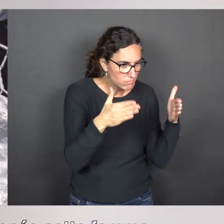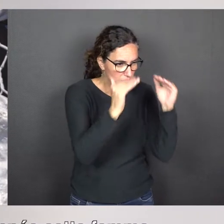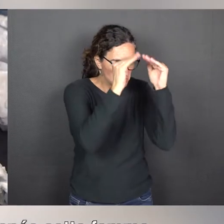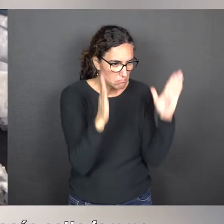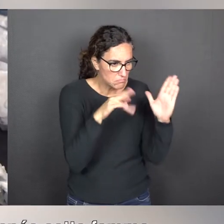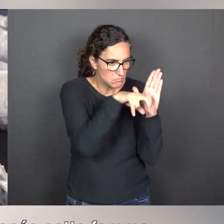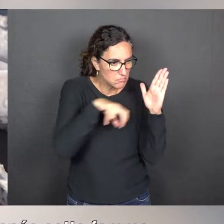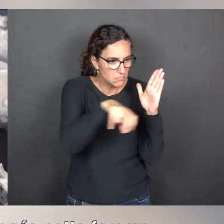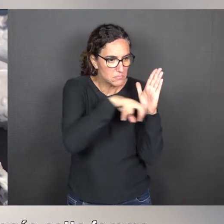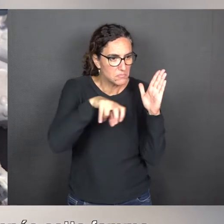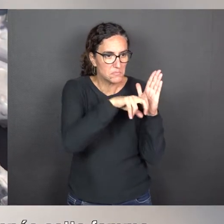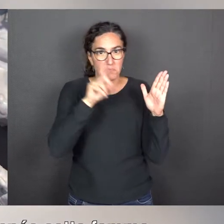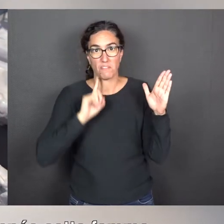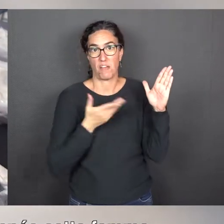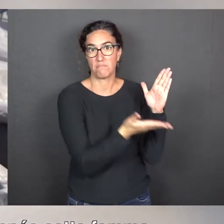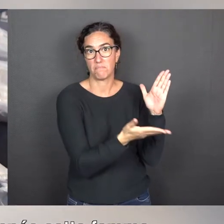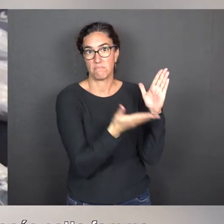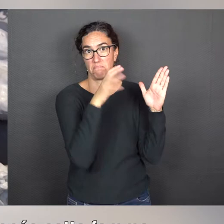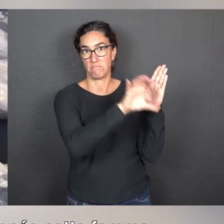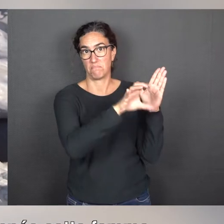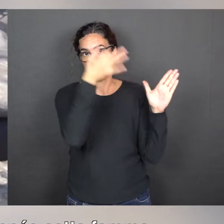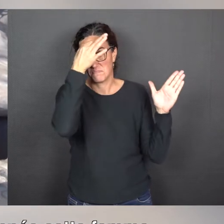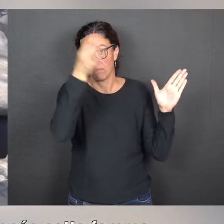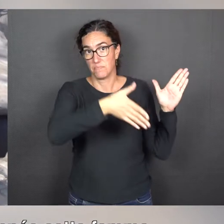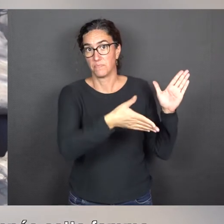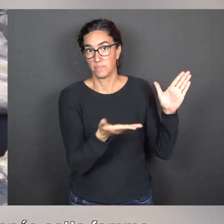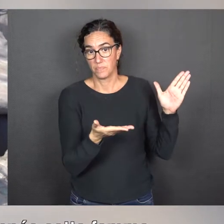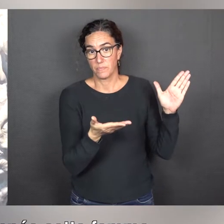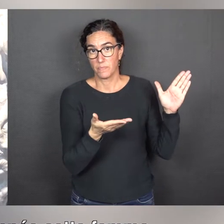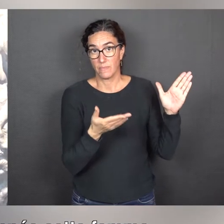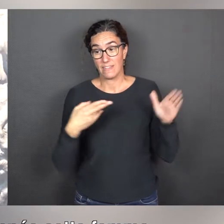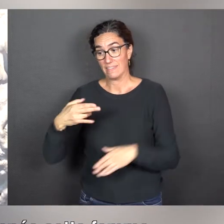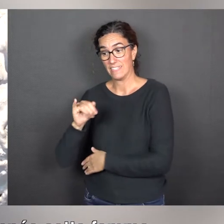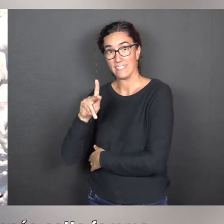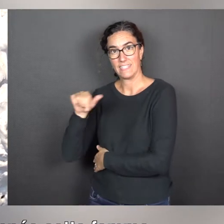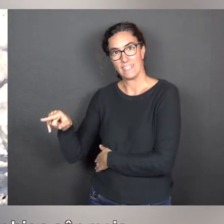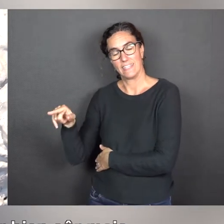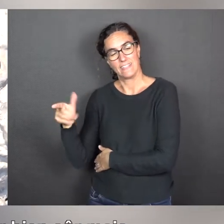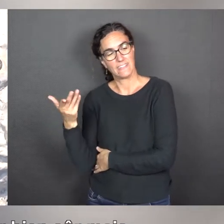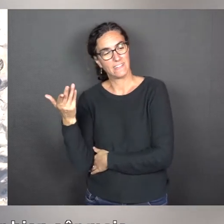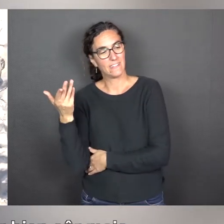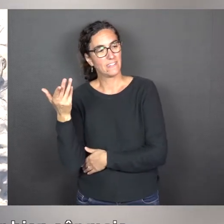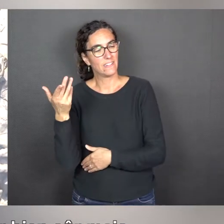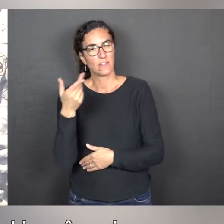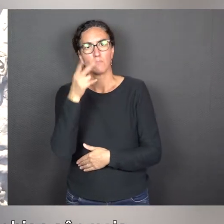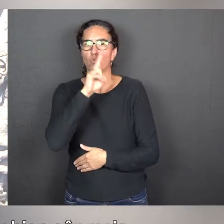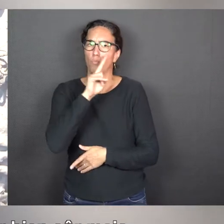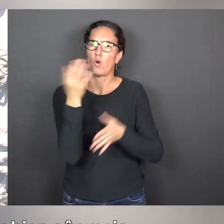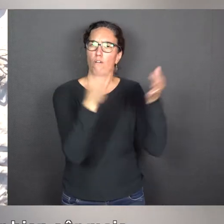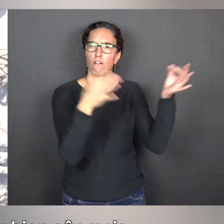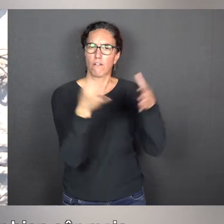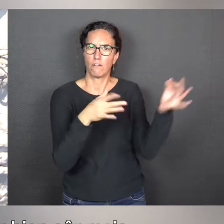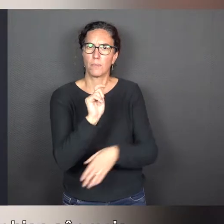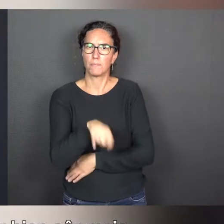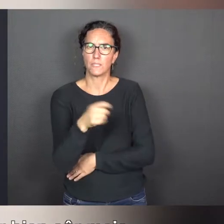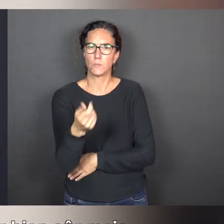auquel est cantonnée cette femme et son destin. Et Nikki de Saint-Fal porte un regard avec de l'humour bien sûr mais